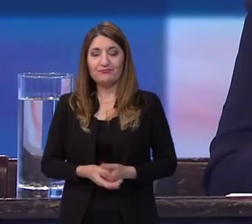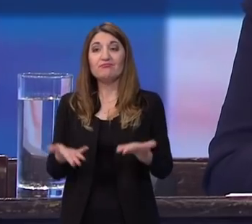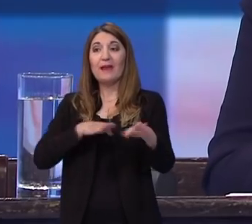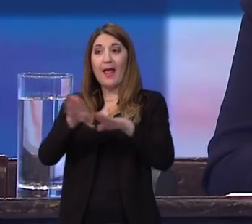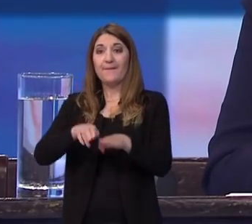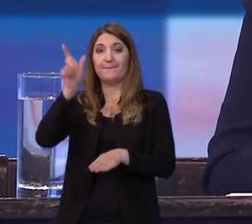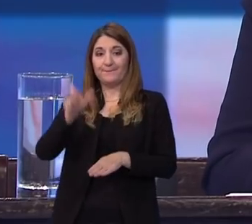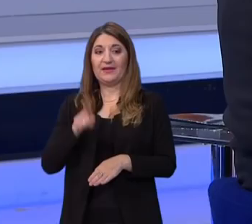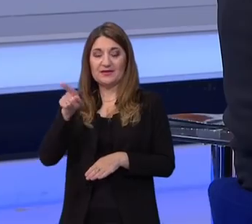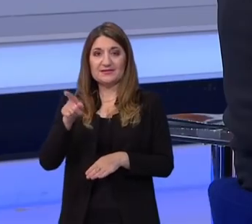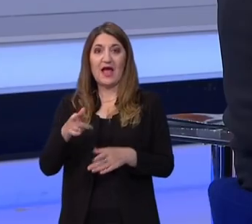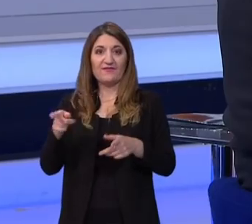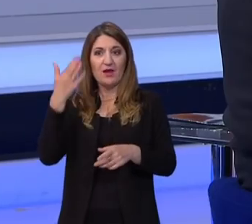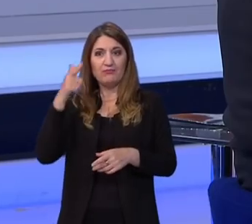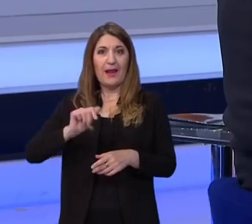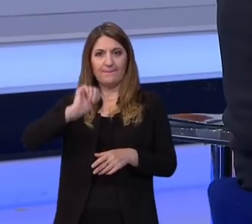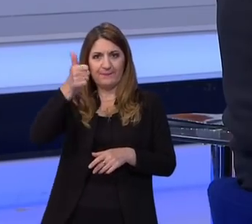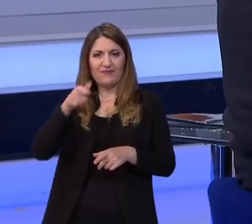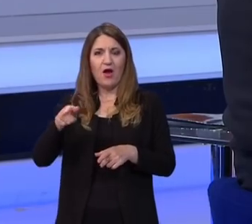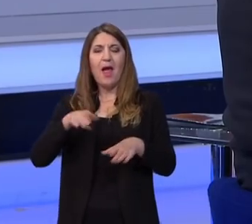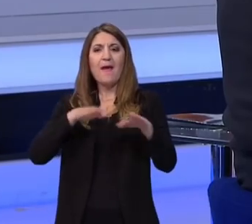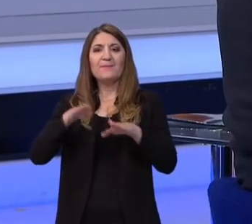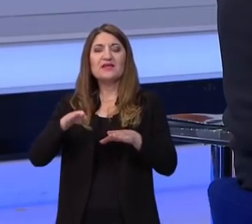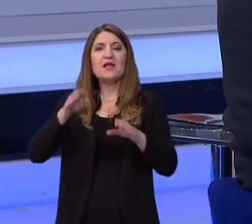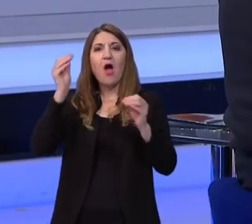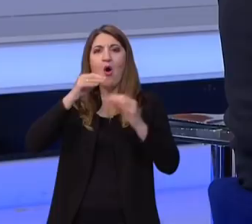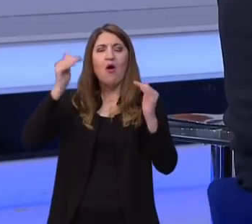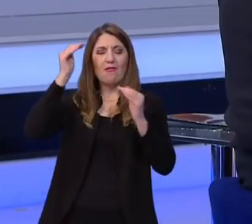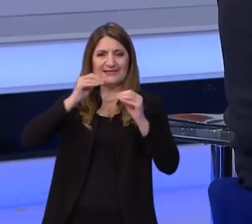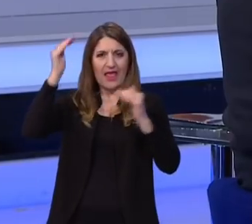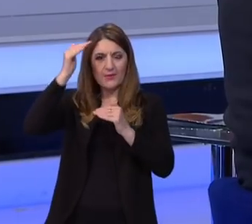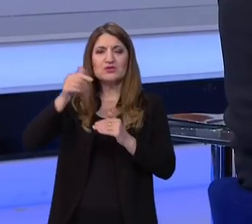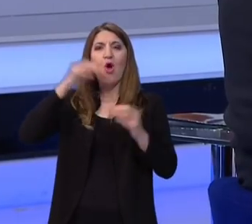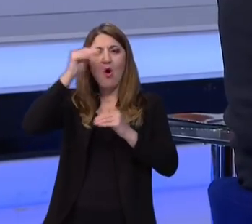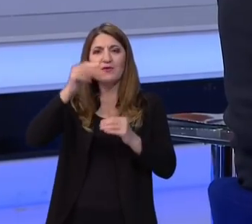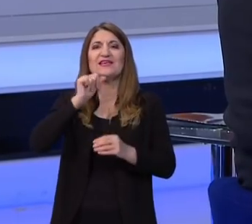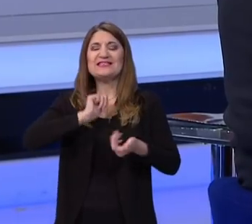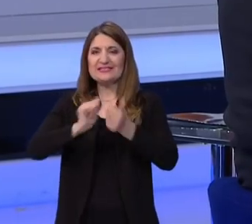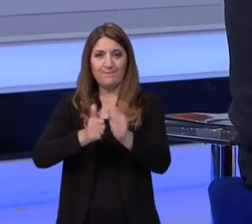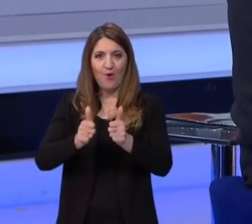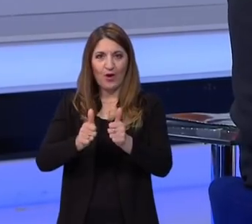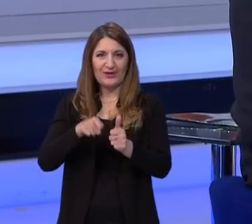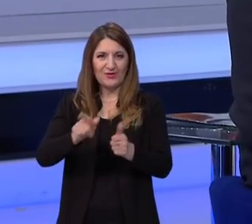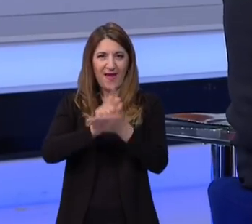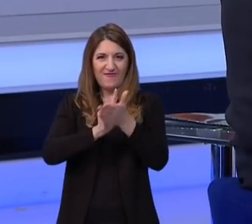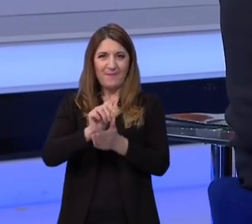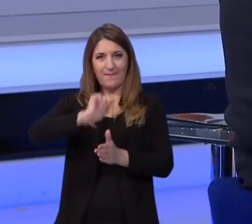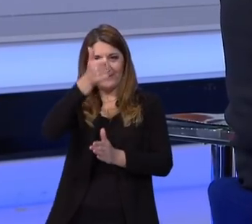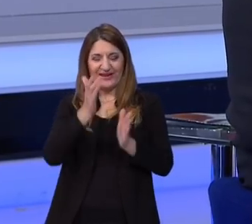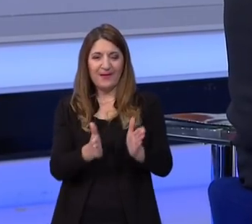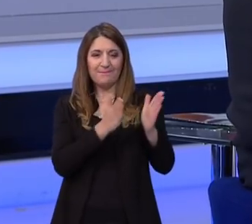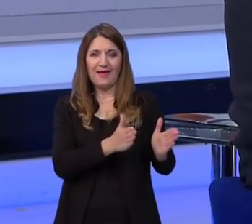you have been the first mandat of the ministry of education, knowledge and sport. Pa neću vas tražiti da naravno